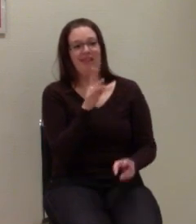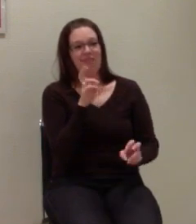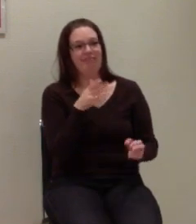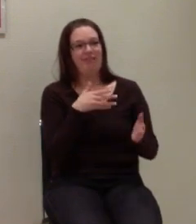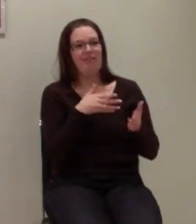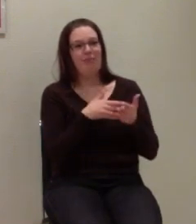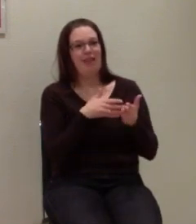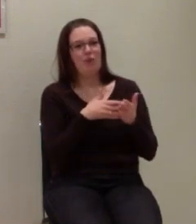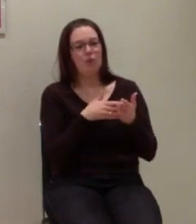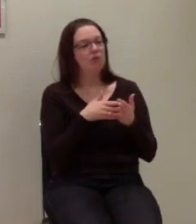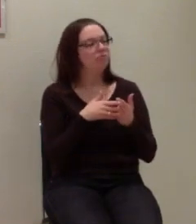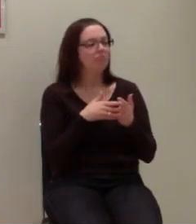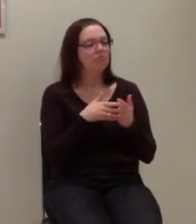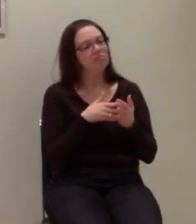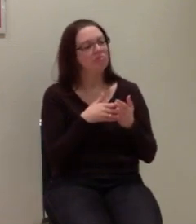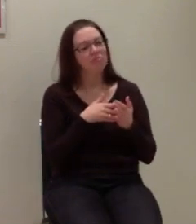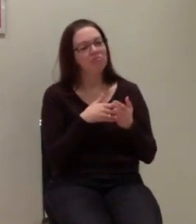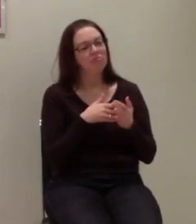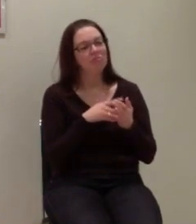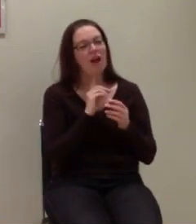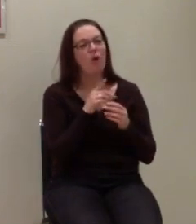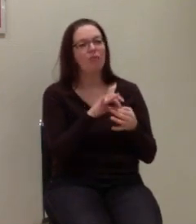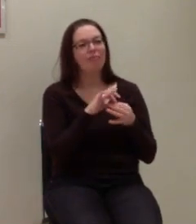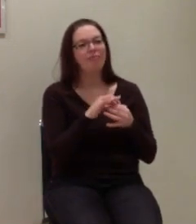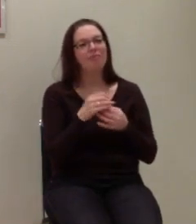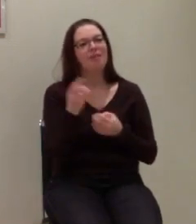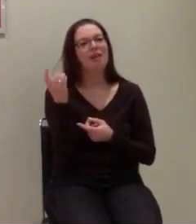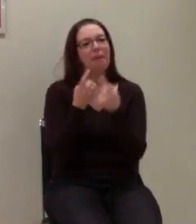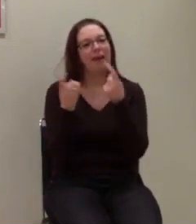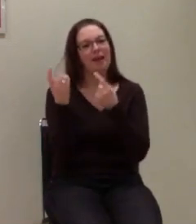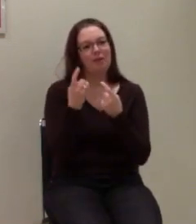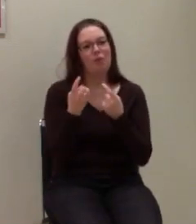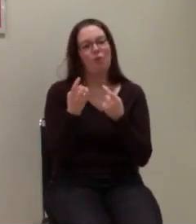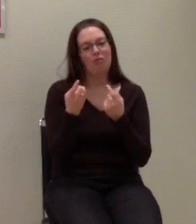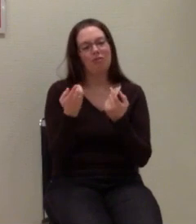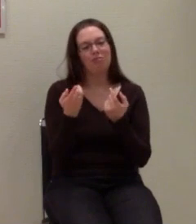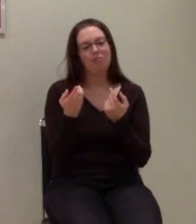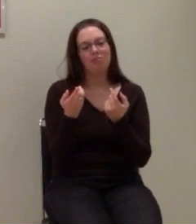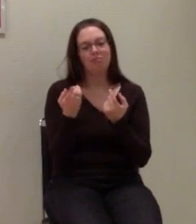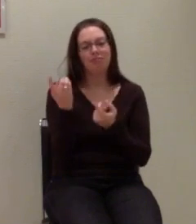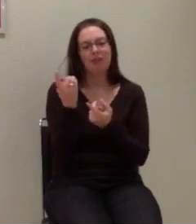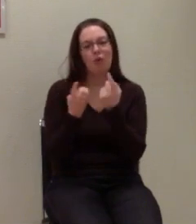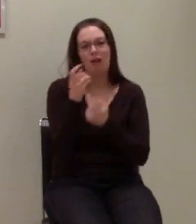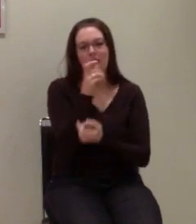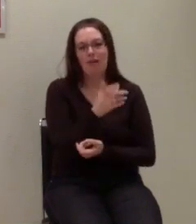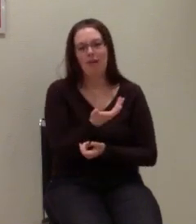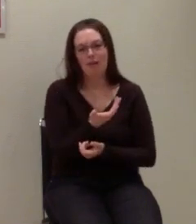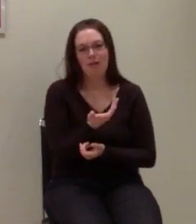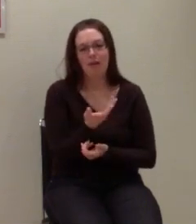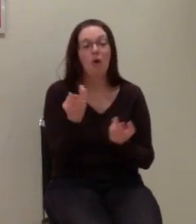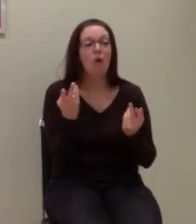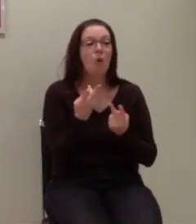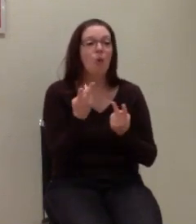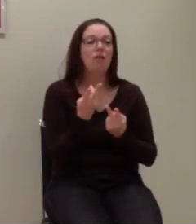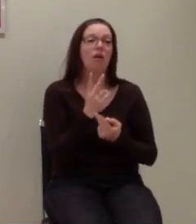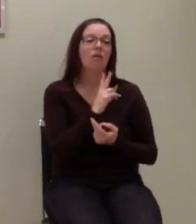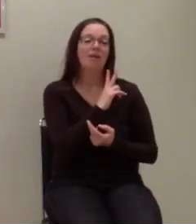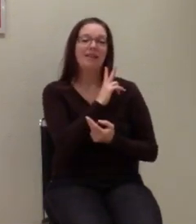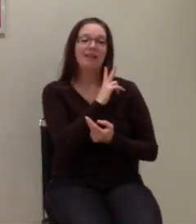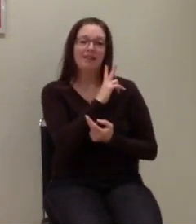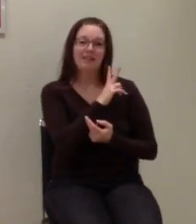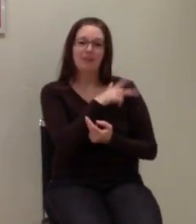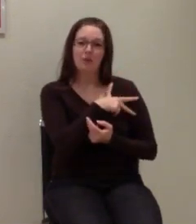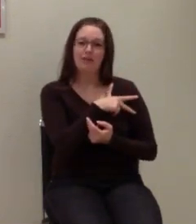sondern eben auch viele mit einem Migrationshintergrund oder einfach einem sozial niedrigen Niveau